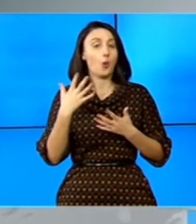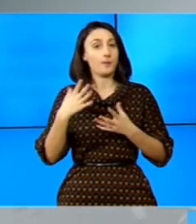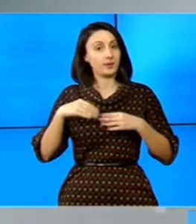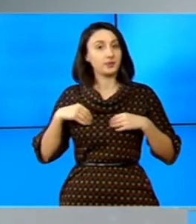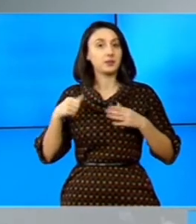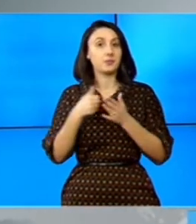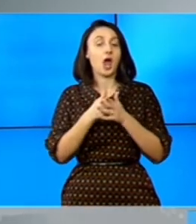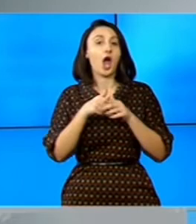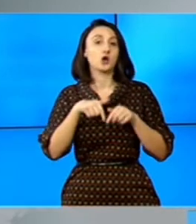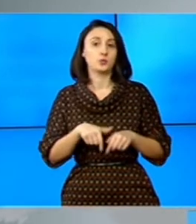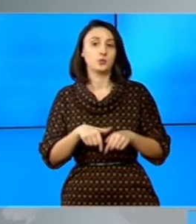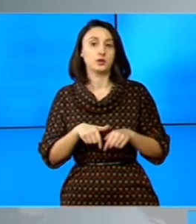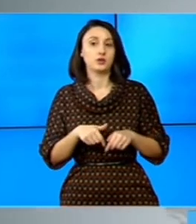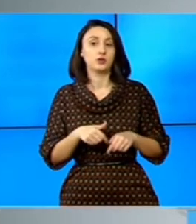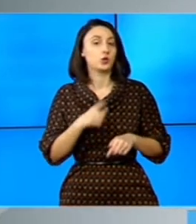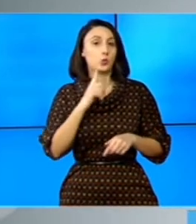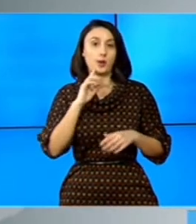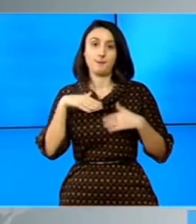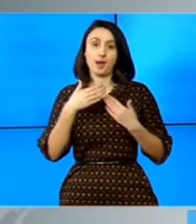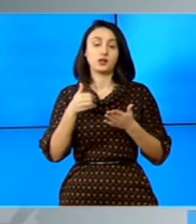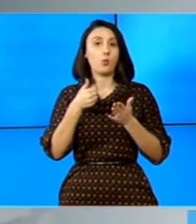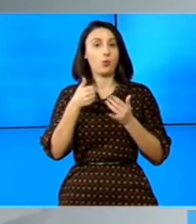primit până acum. Dar nu le mai dau de acum încolo. MULȚUMIT